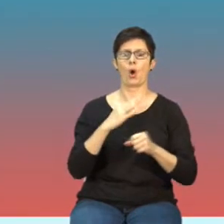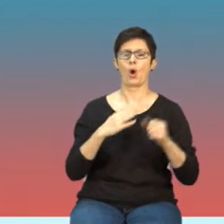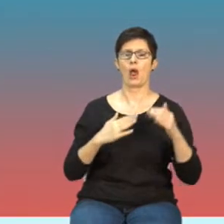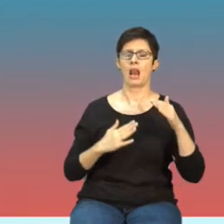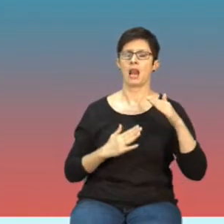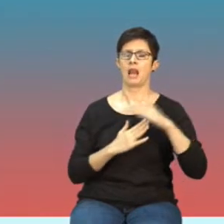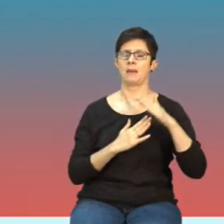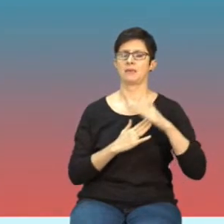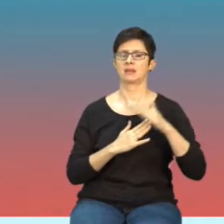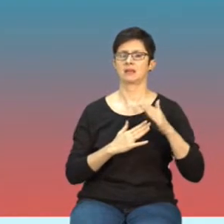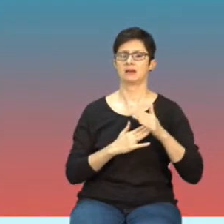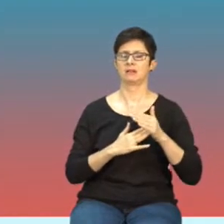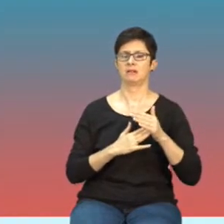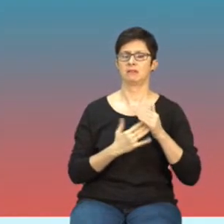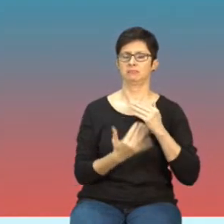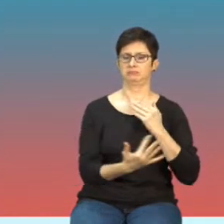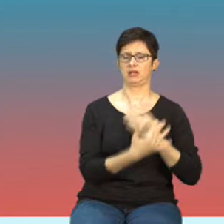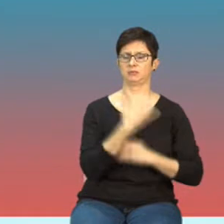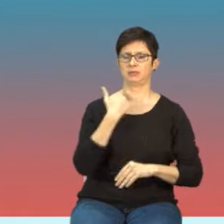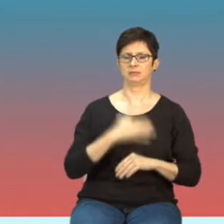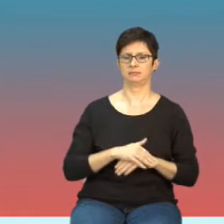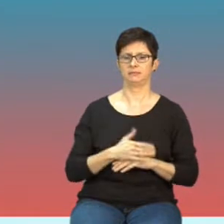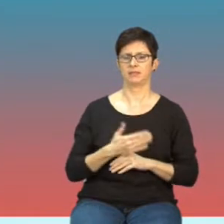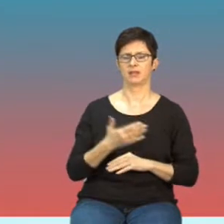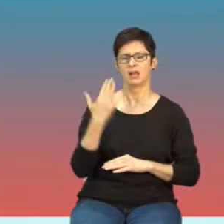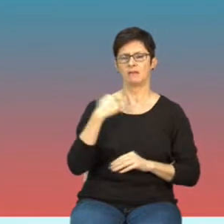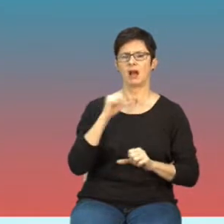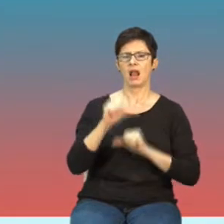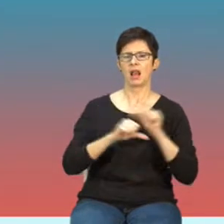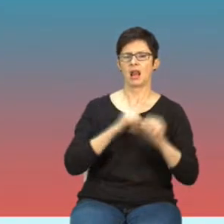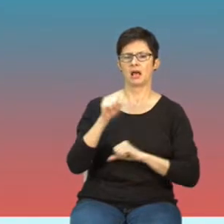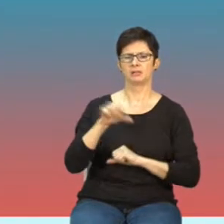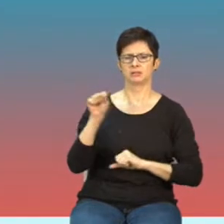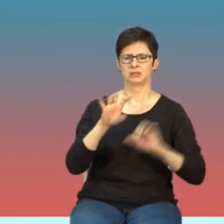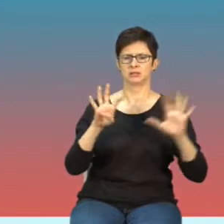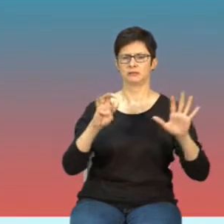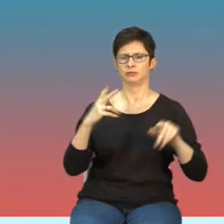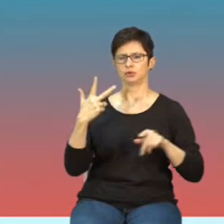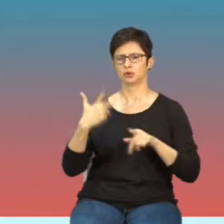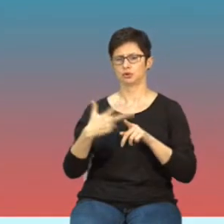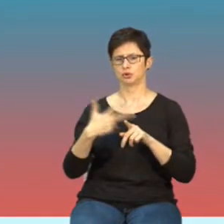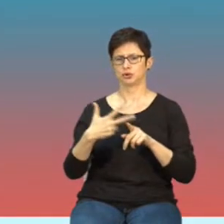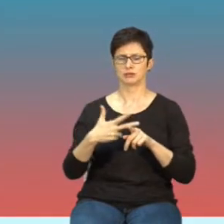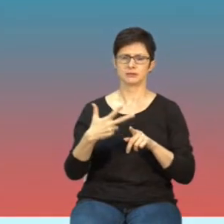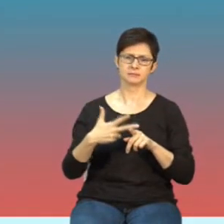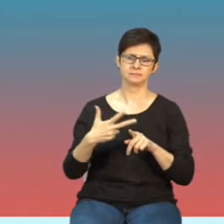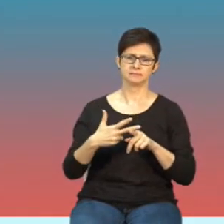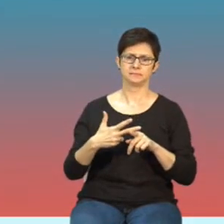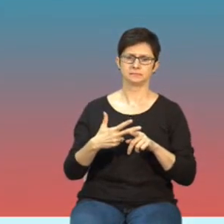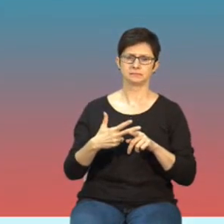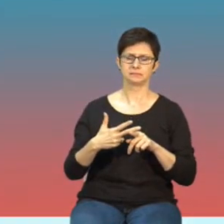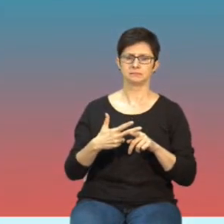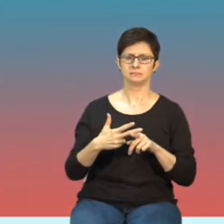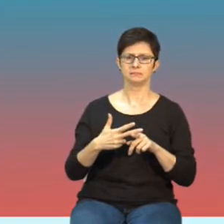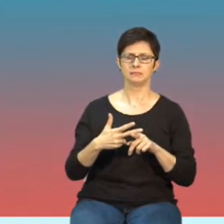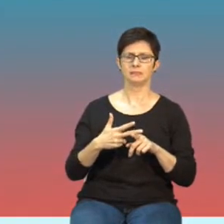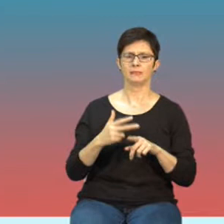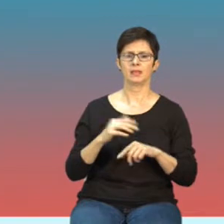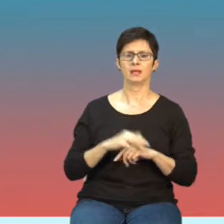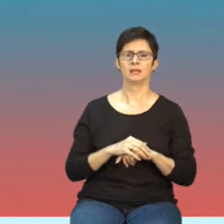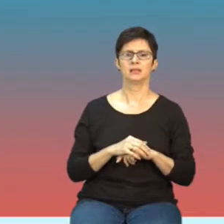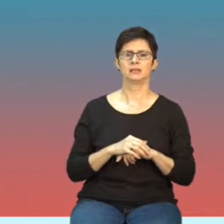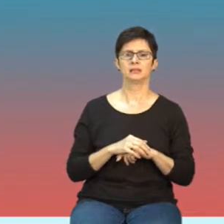ekspozycji? Po pierwsze już w latach 30., pod koniec lat 30.